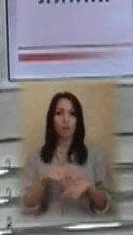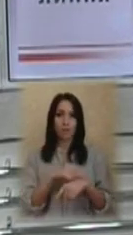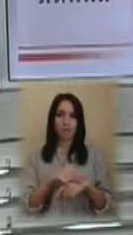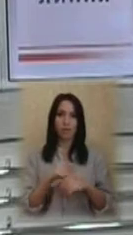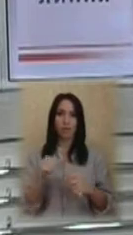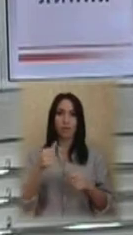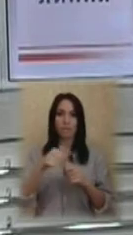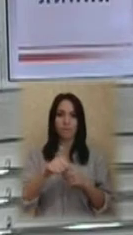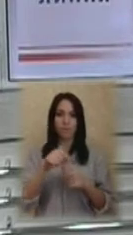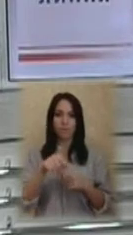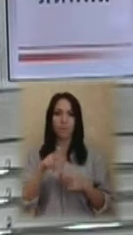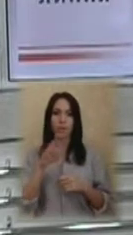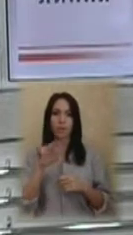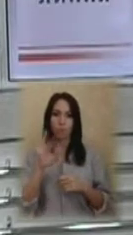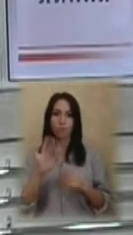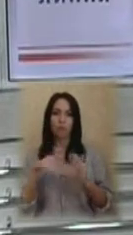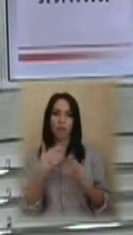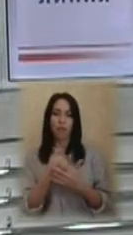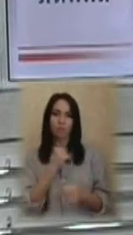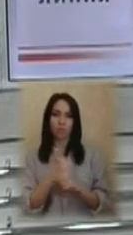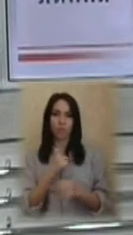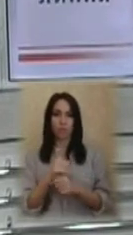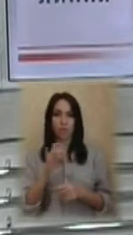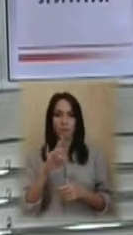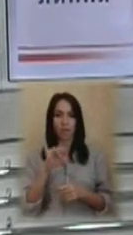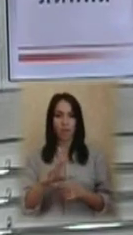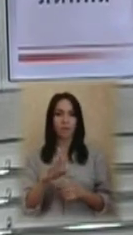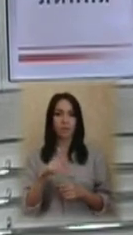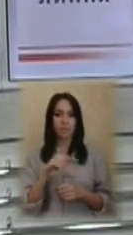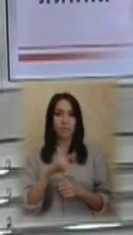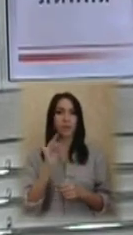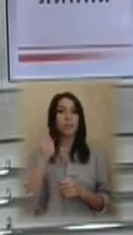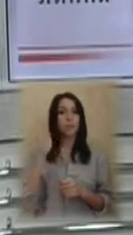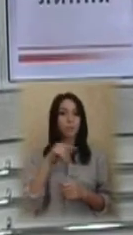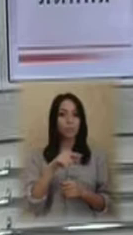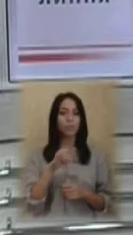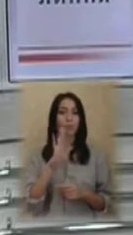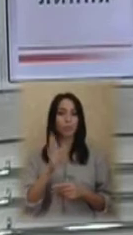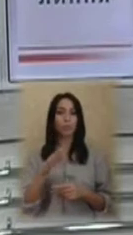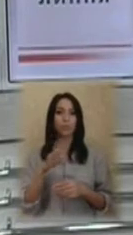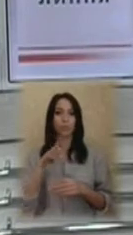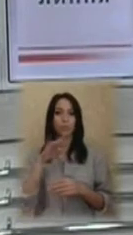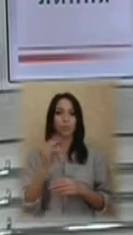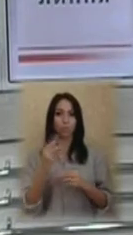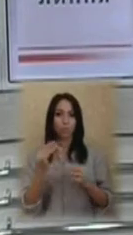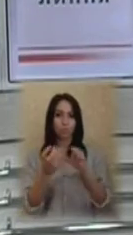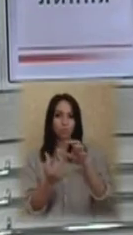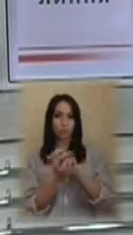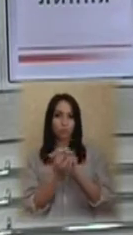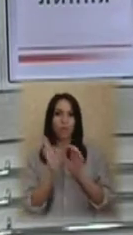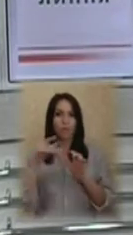у молюски для утворення перлів. Мушлі з майбутніми перлинами перебуватимуть у ставках Державного виробничо